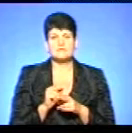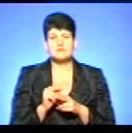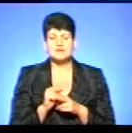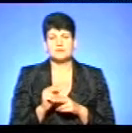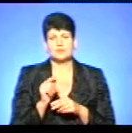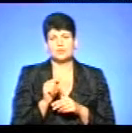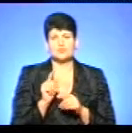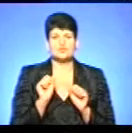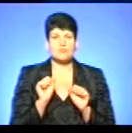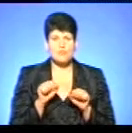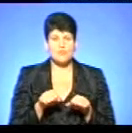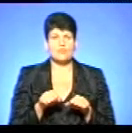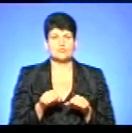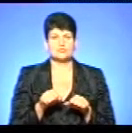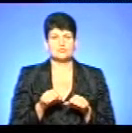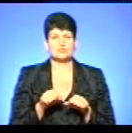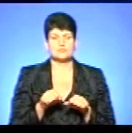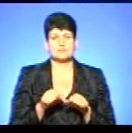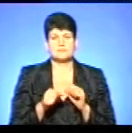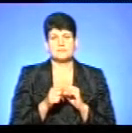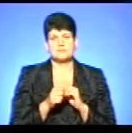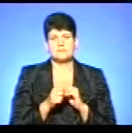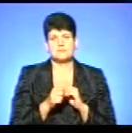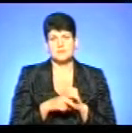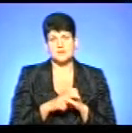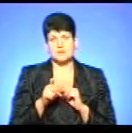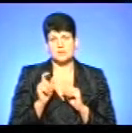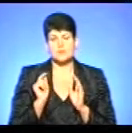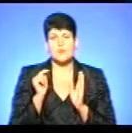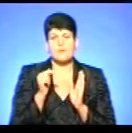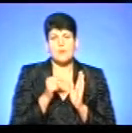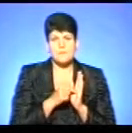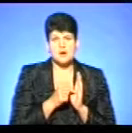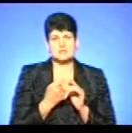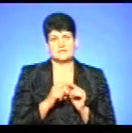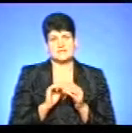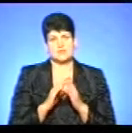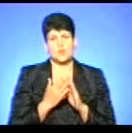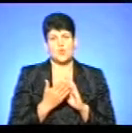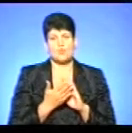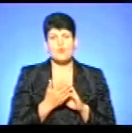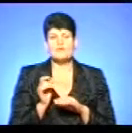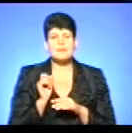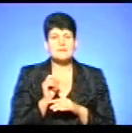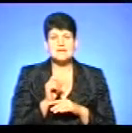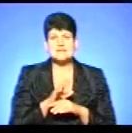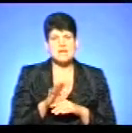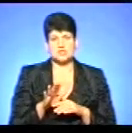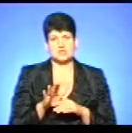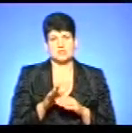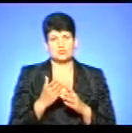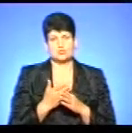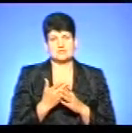деякі категорії незаможніх громадян попасти під цю умову, що не призначення субсидії. Тому,